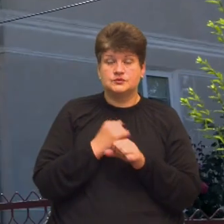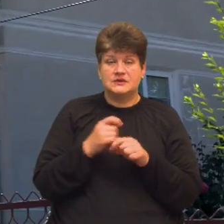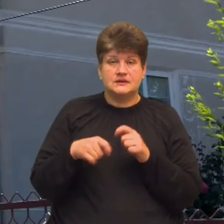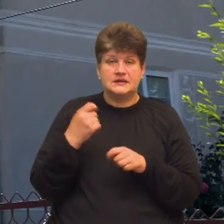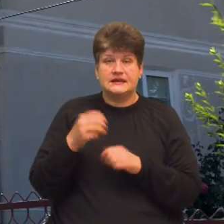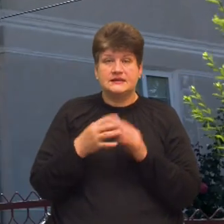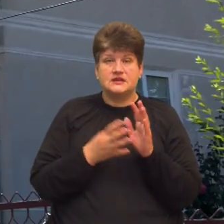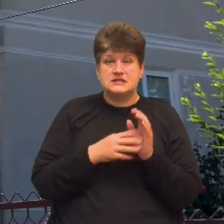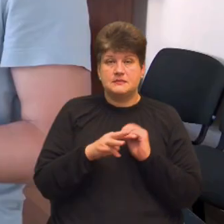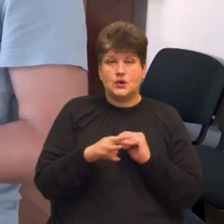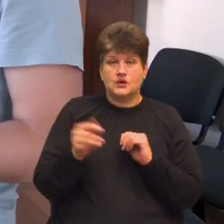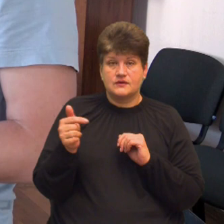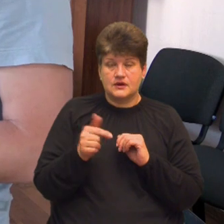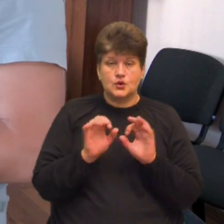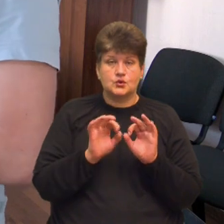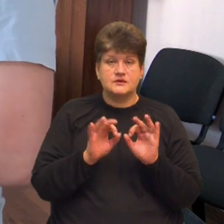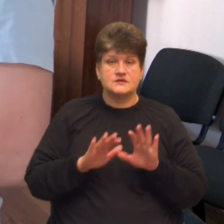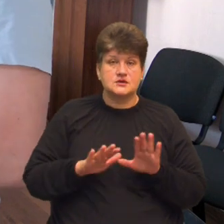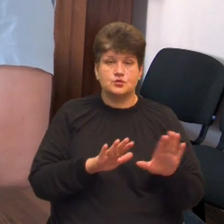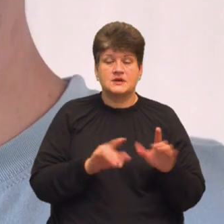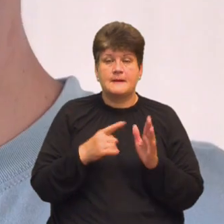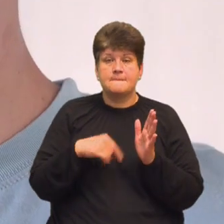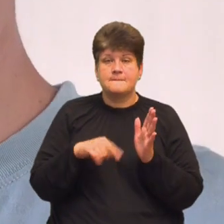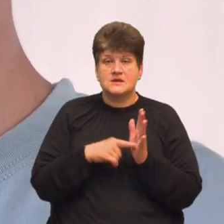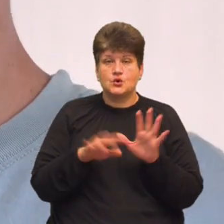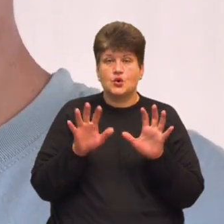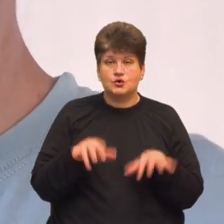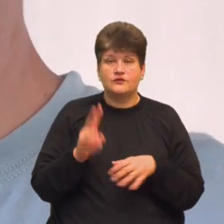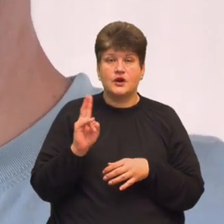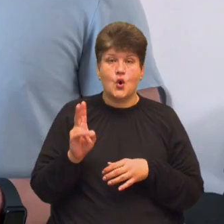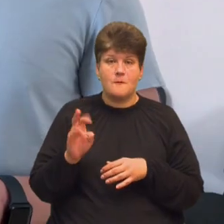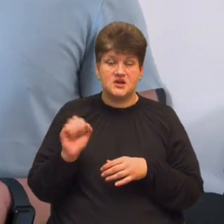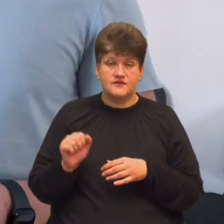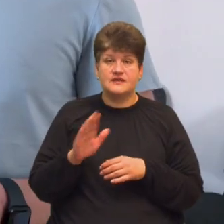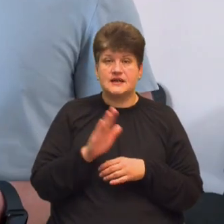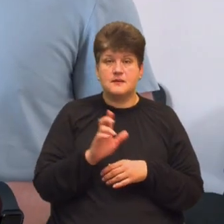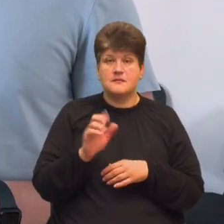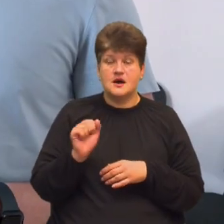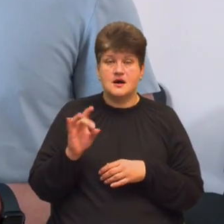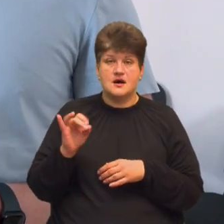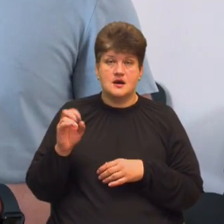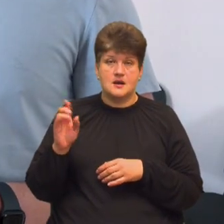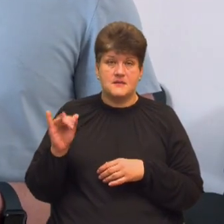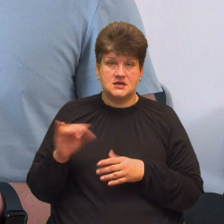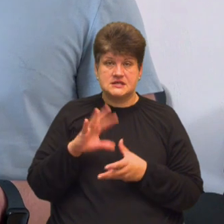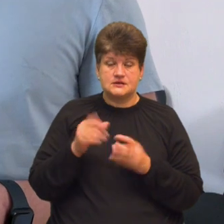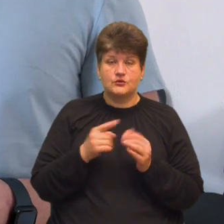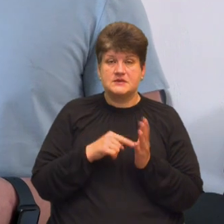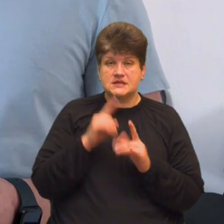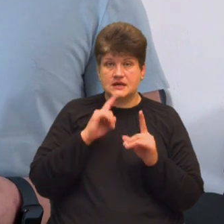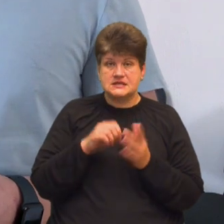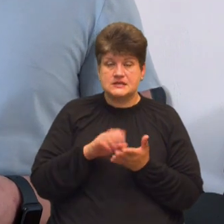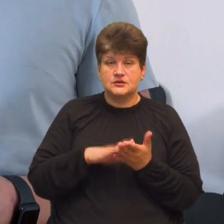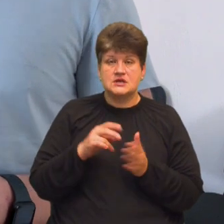мільйонів гривень, розповів заступник міського голови Копиченців Віталій Барабаш. Загалом в міській раді зареєстровано 715